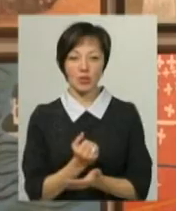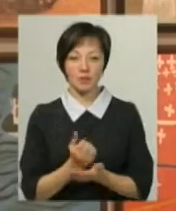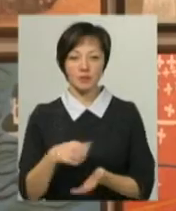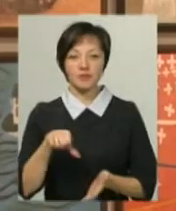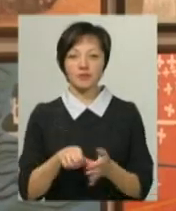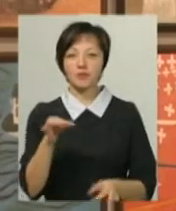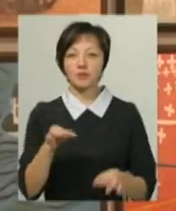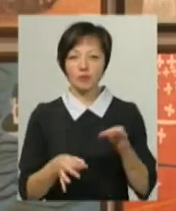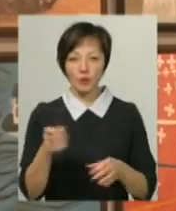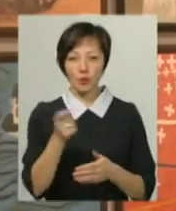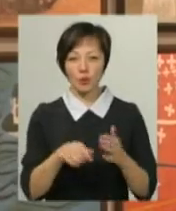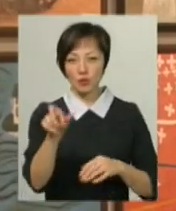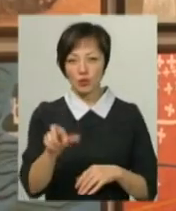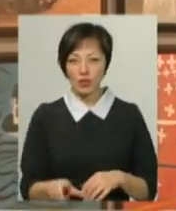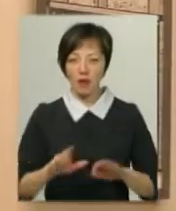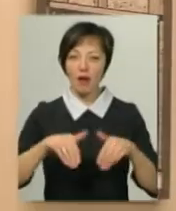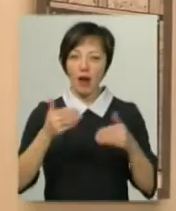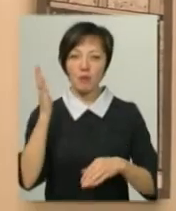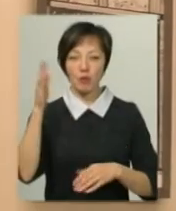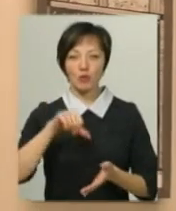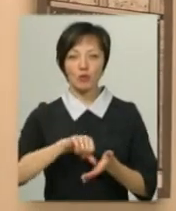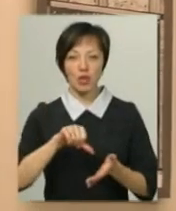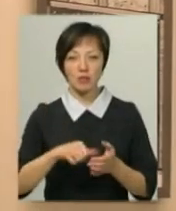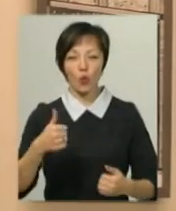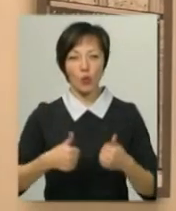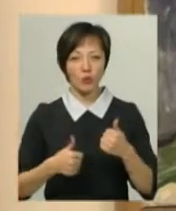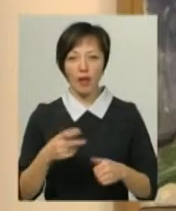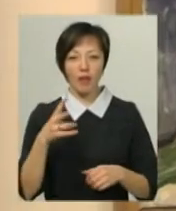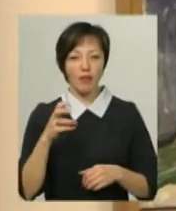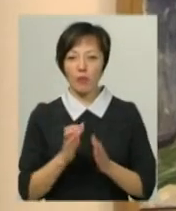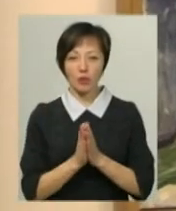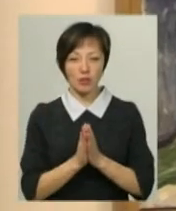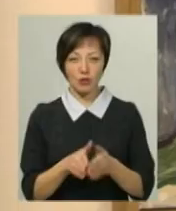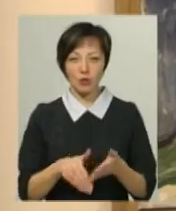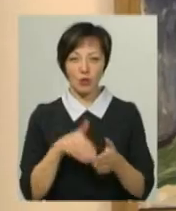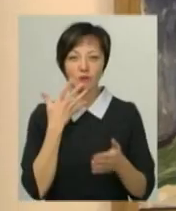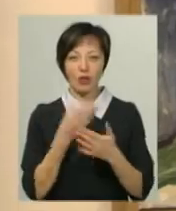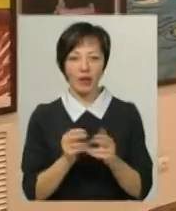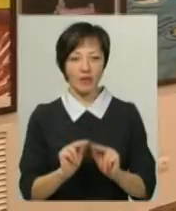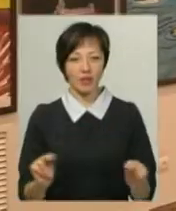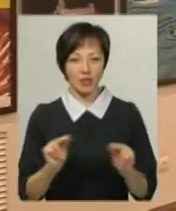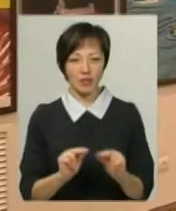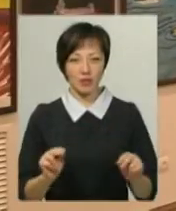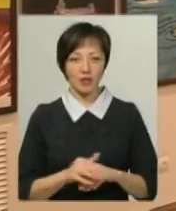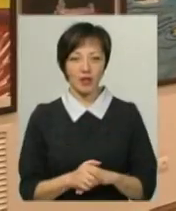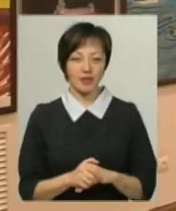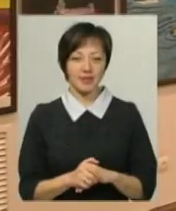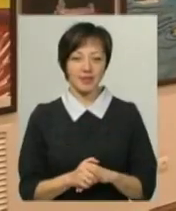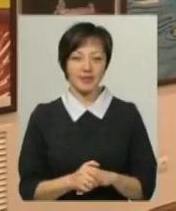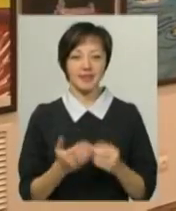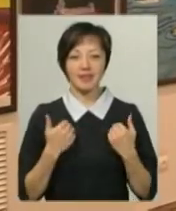журі художник Олександр Гуменчук радить майбутнім учасникам конкурсу не просити допомоги у своїх викладачів. Я просто